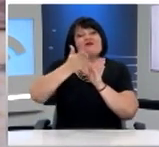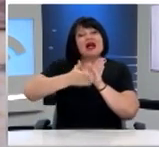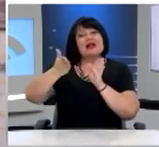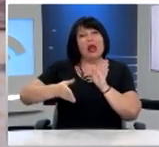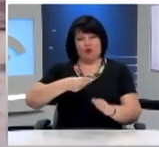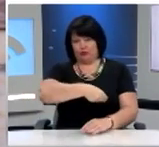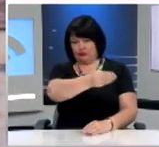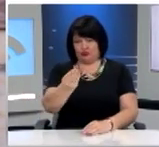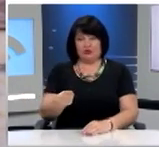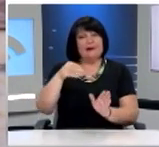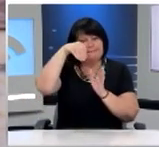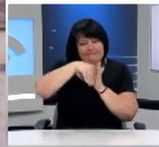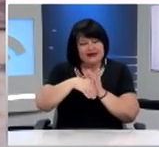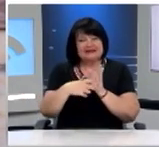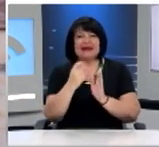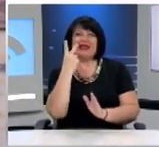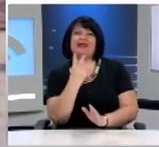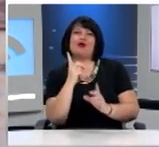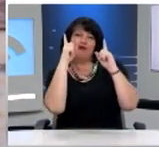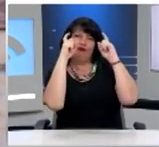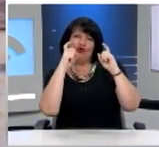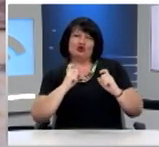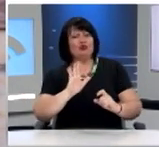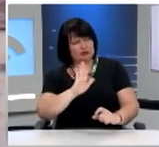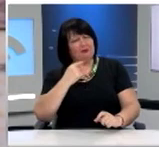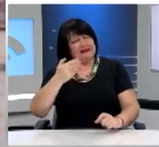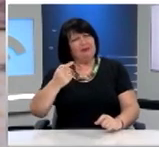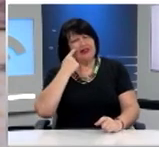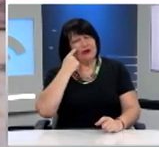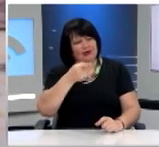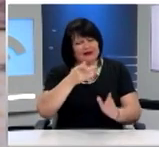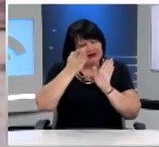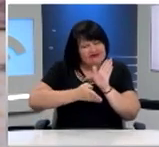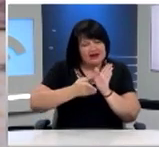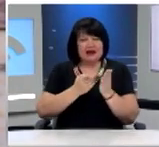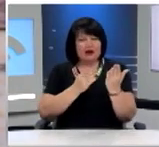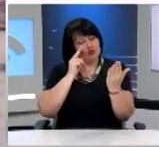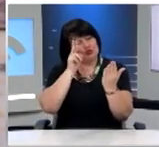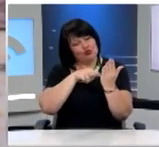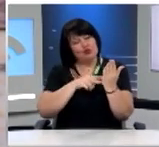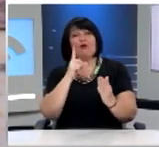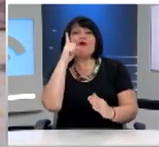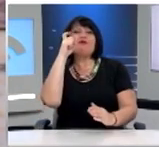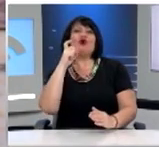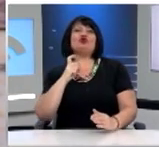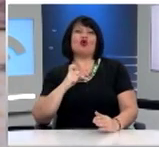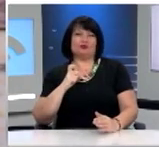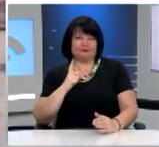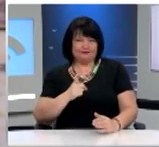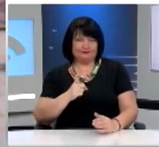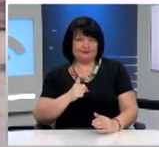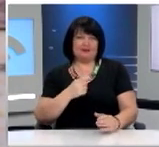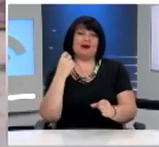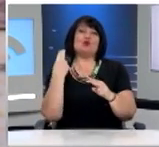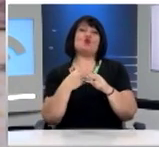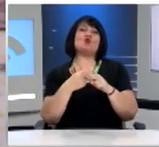που έχει μέσα δύο φωτογραφίες, είναι για μετά, δύο φωτογραφίες, δείτε το, δύο φωτογραφίες από δύο